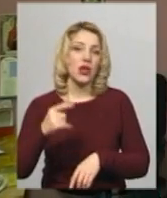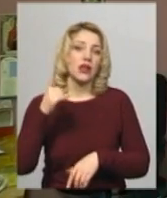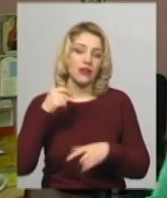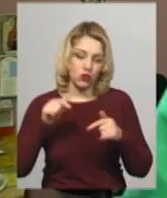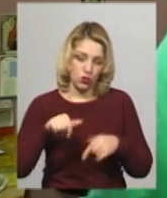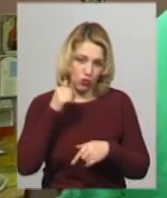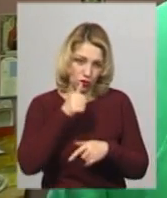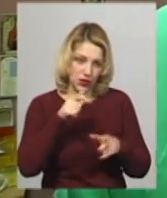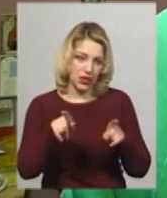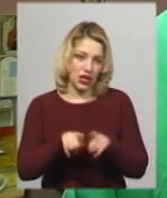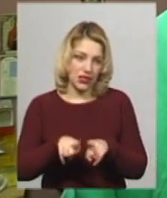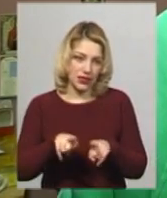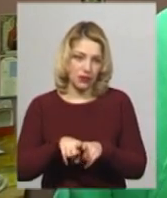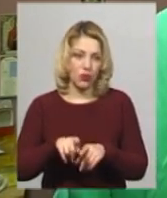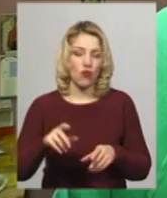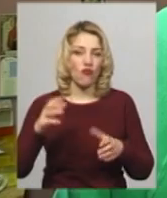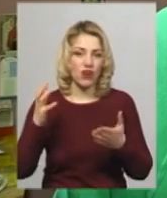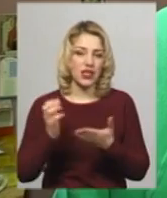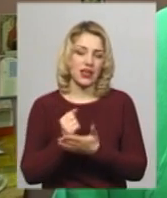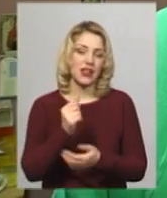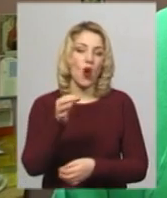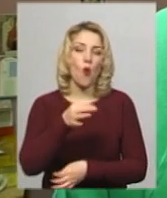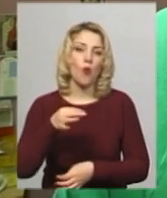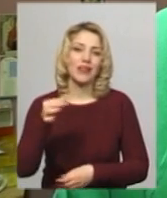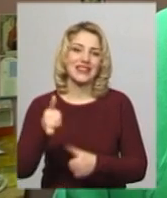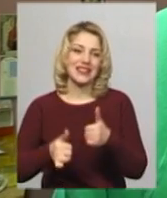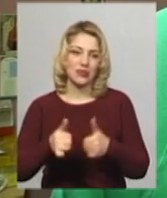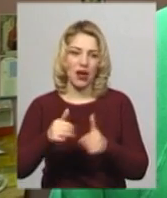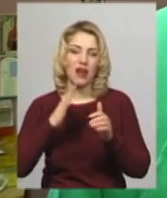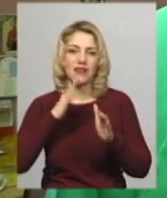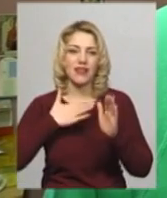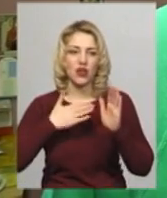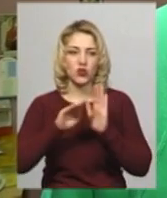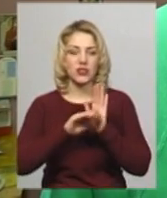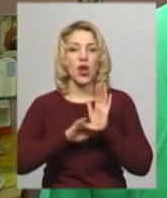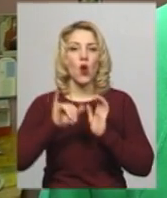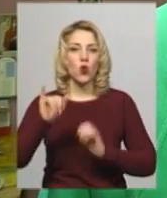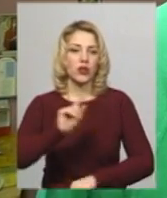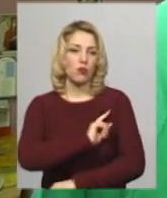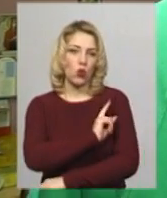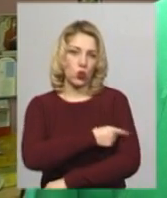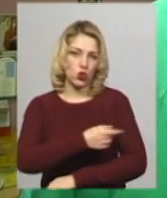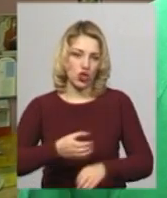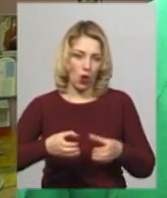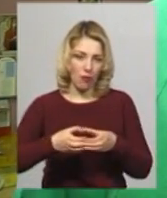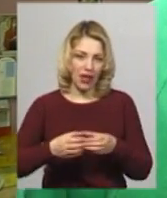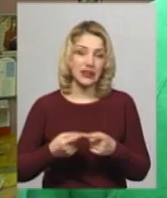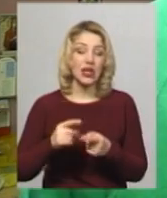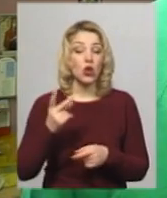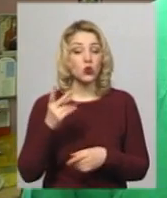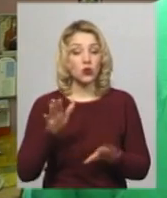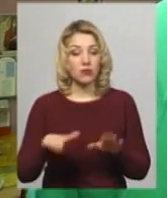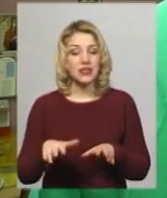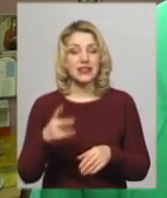році виграли обласні змагання нашої системи. У них потужна така команда. Друге місце було